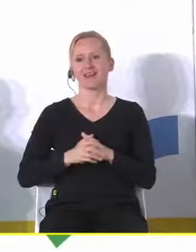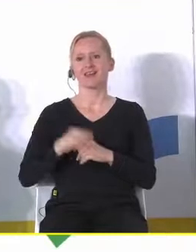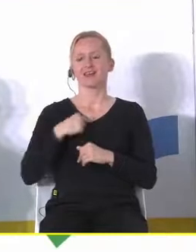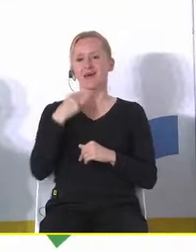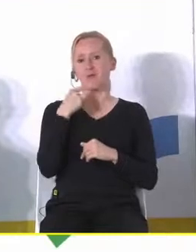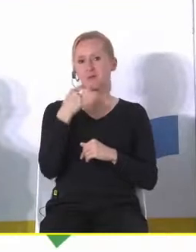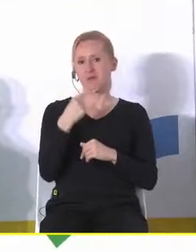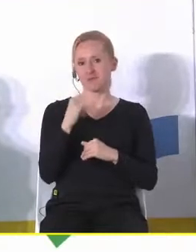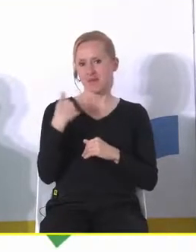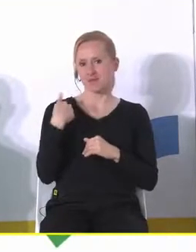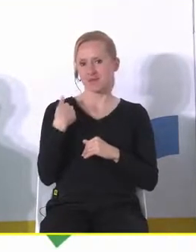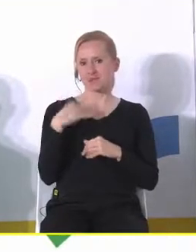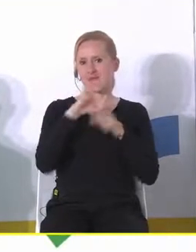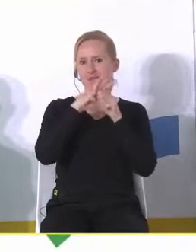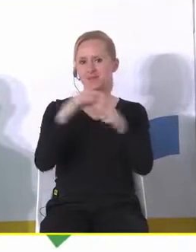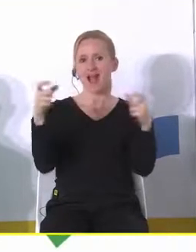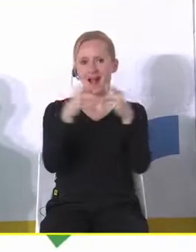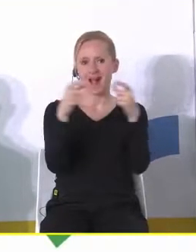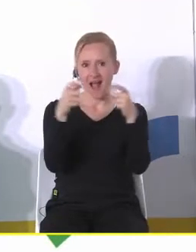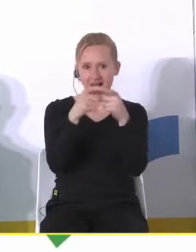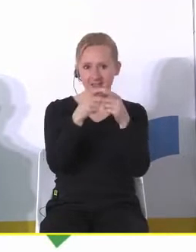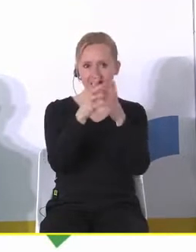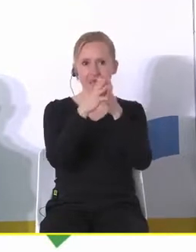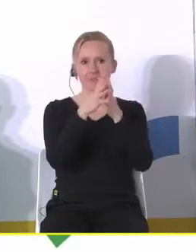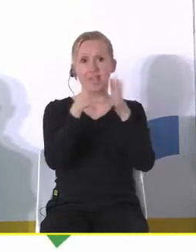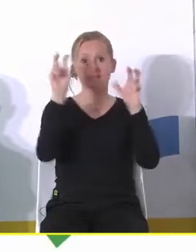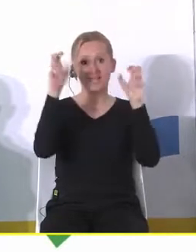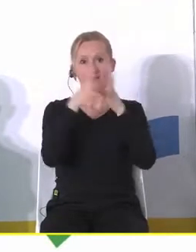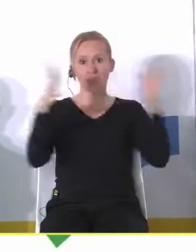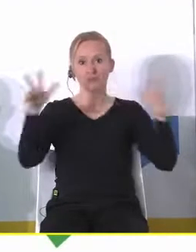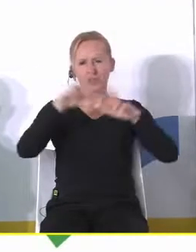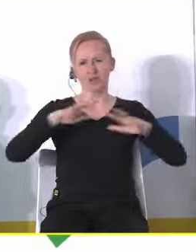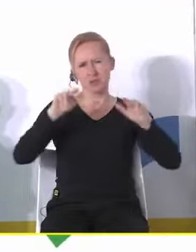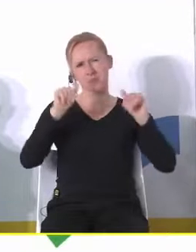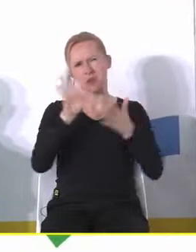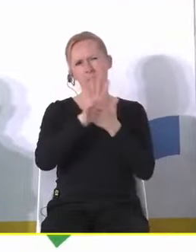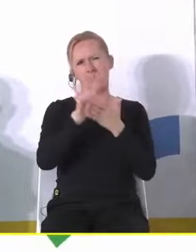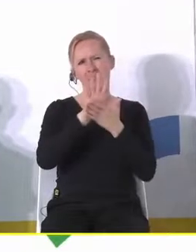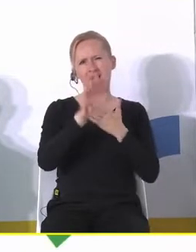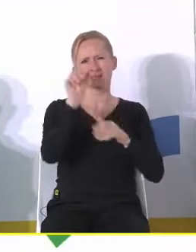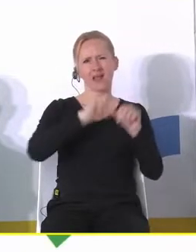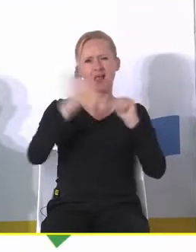to się stało wprowadzając kartę dużej rodziny w Poznaniu to było może z 15 lat temu nawet